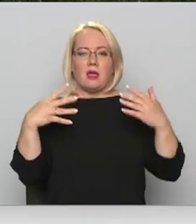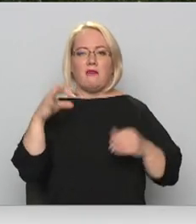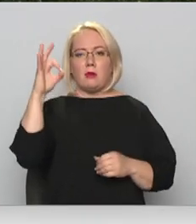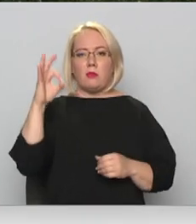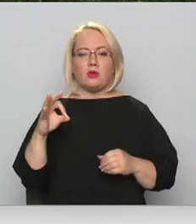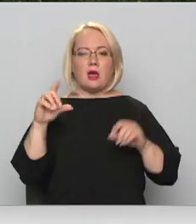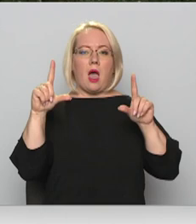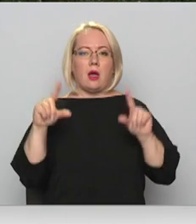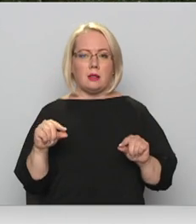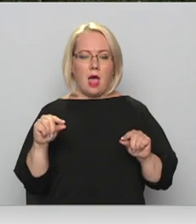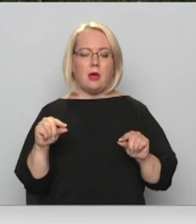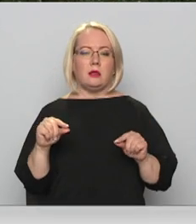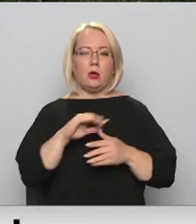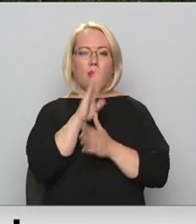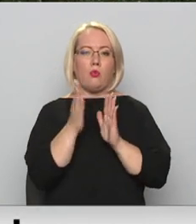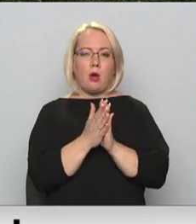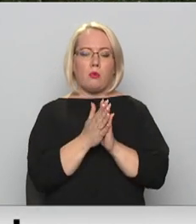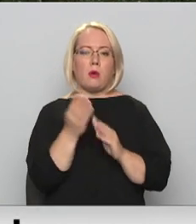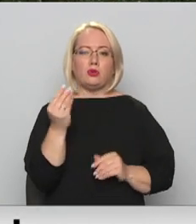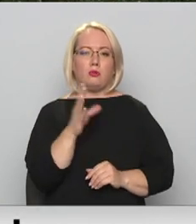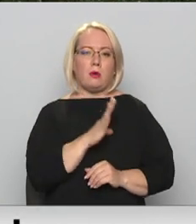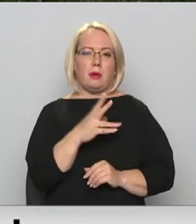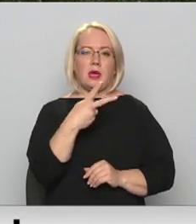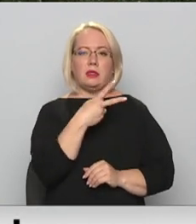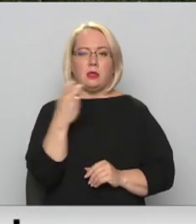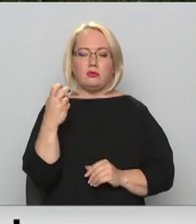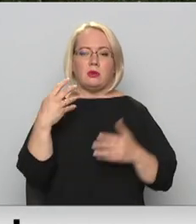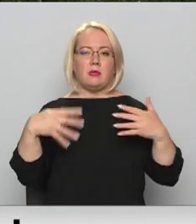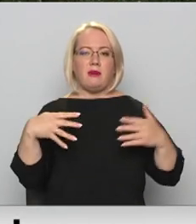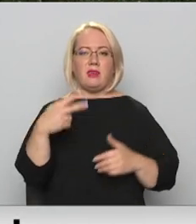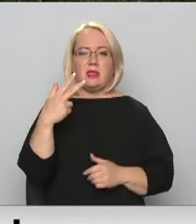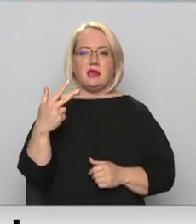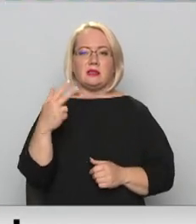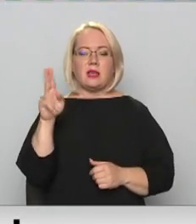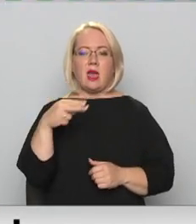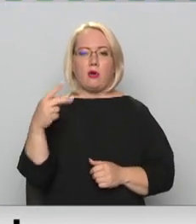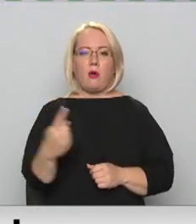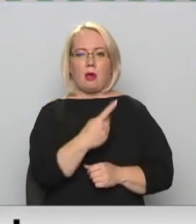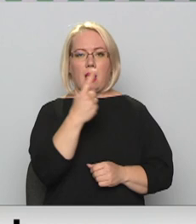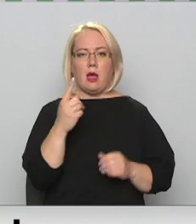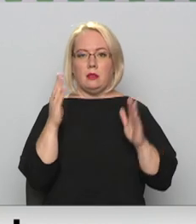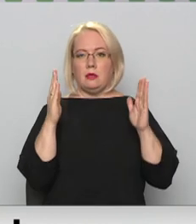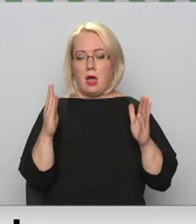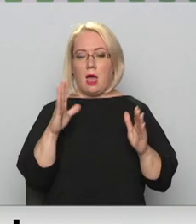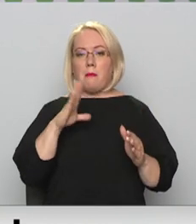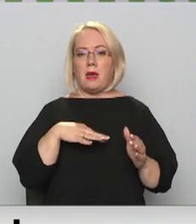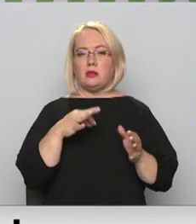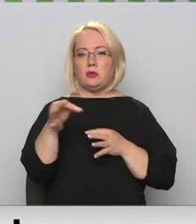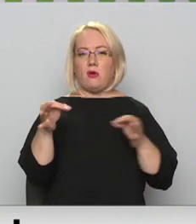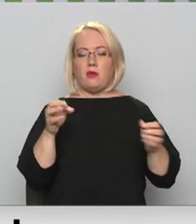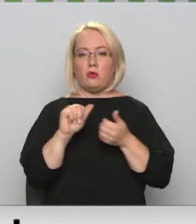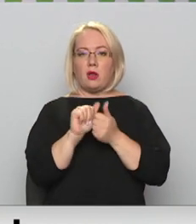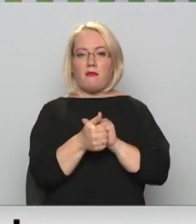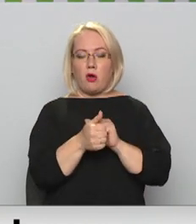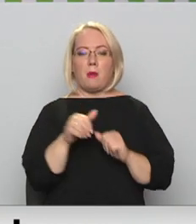atlaidi kopumā summa bija 293 eiro gadā. Pēc administratīva teritoriālās reformas